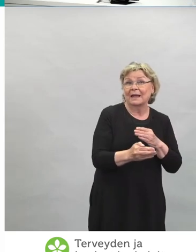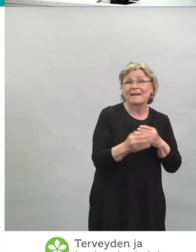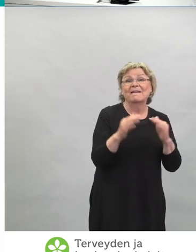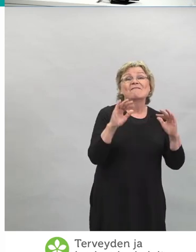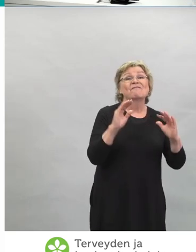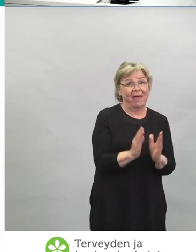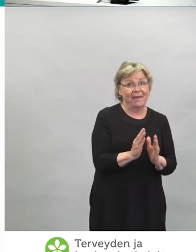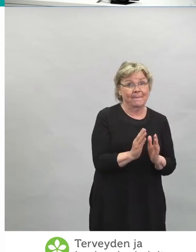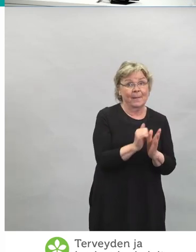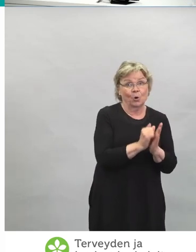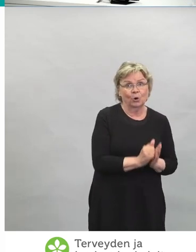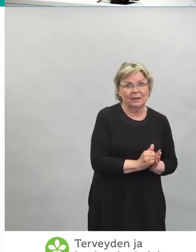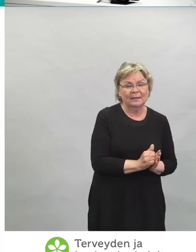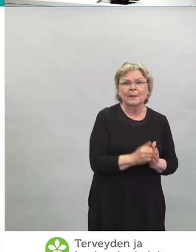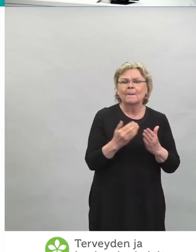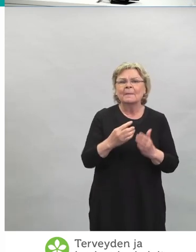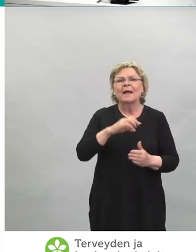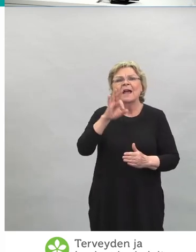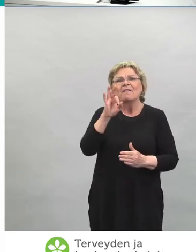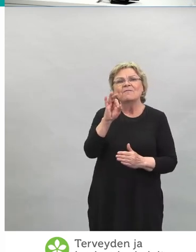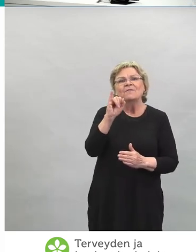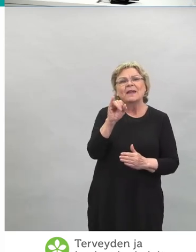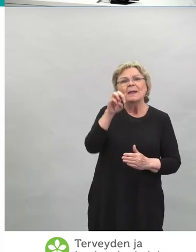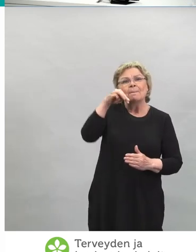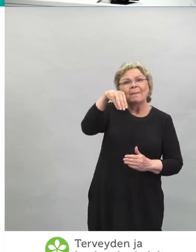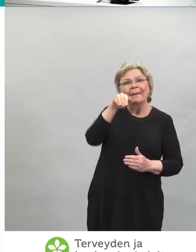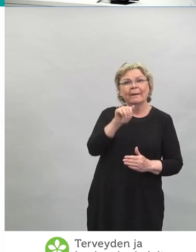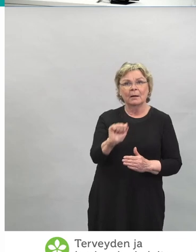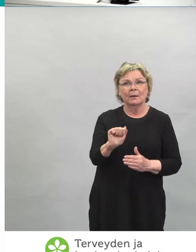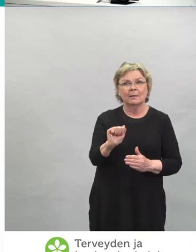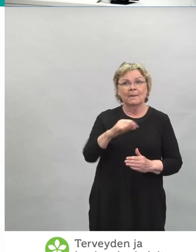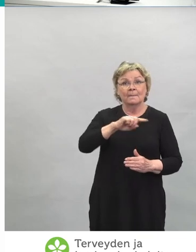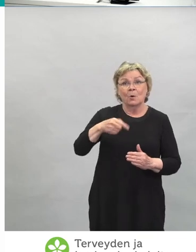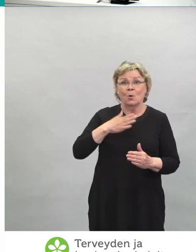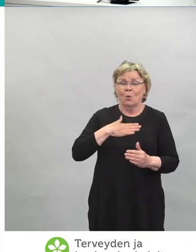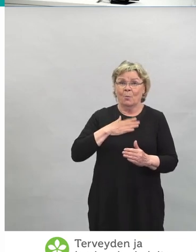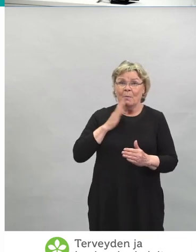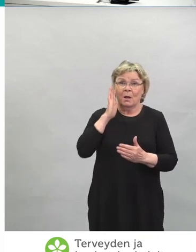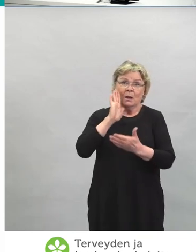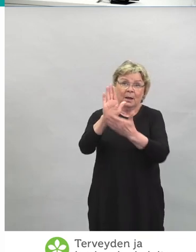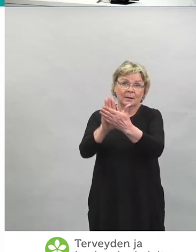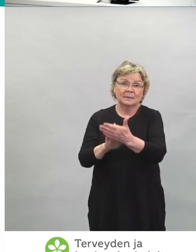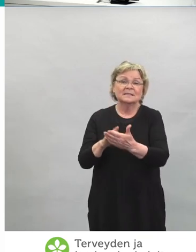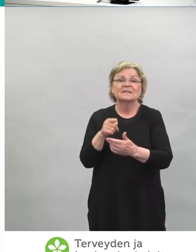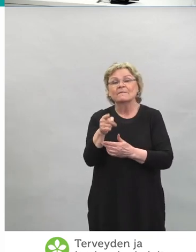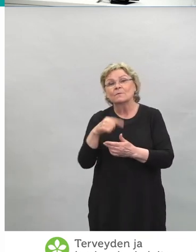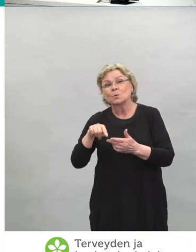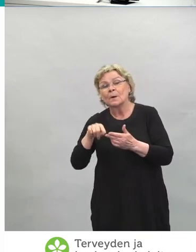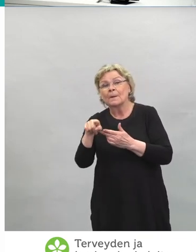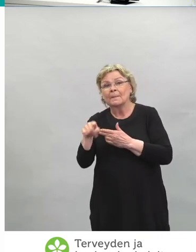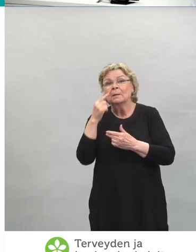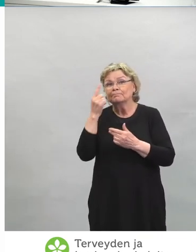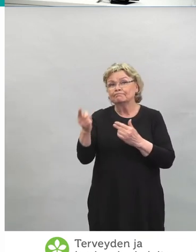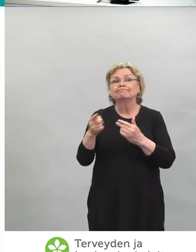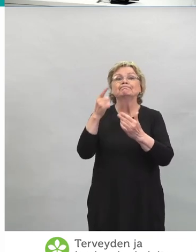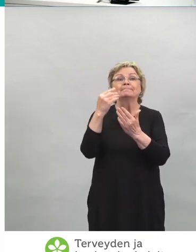No sitten Fimiassa me julkaistaan meidän nettisivuilla nykyään näitä haittavaikutusilmoituksia, joita meille tulee.